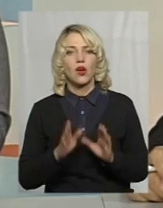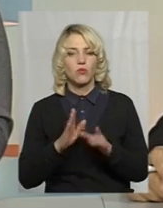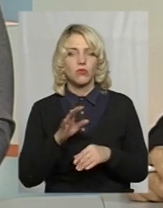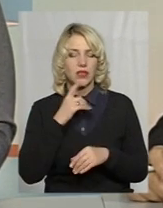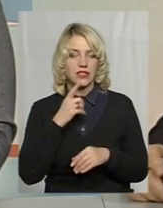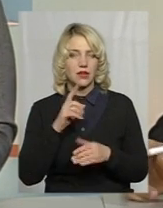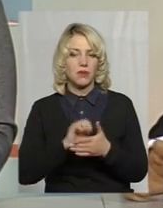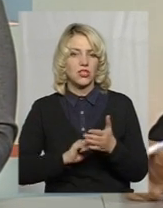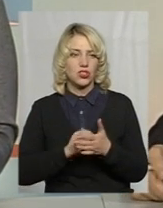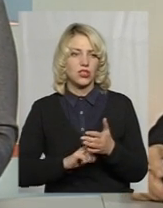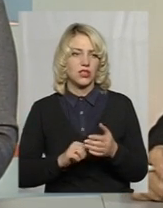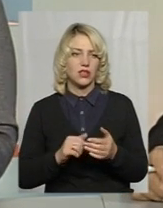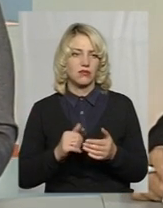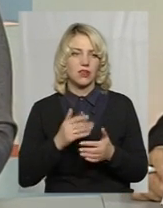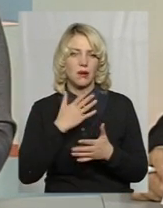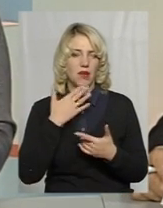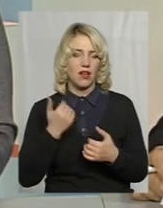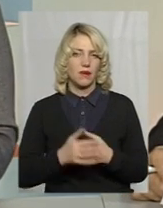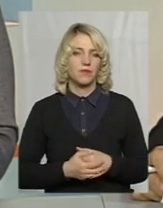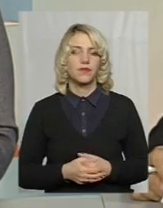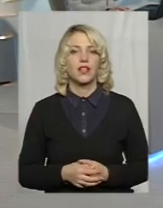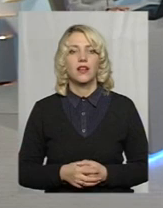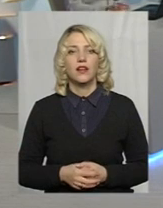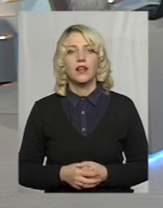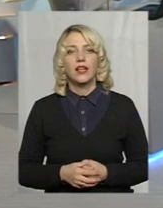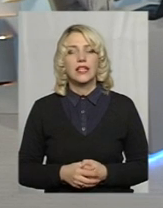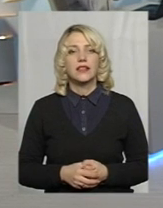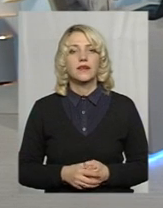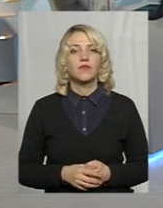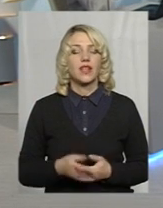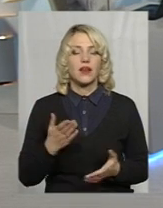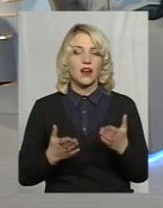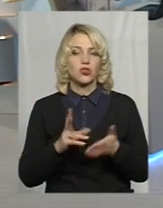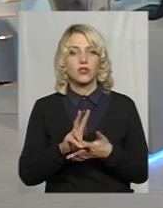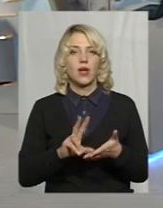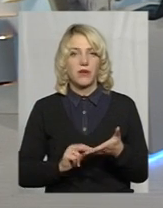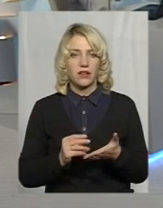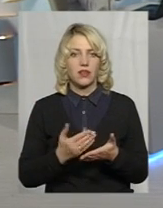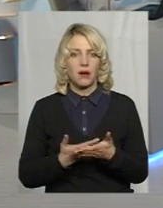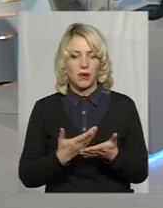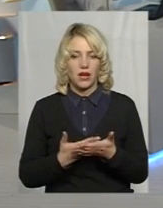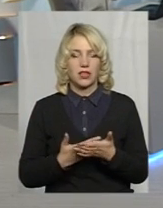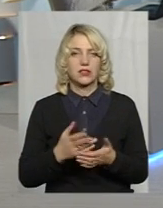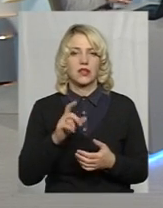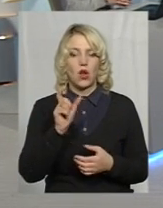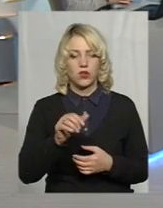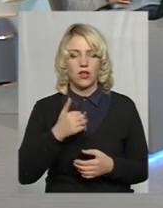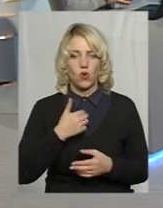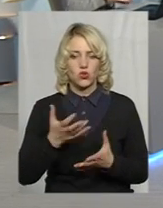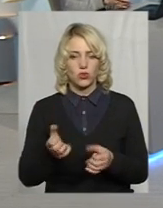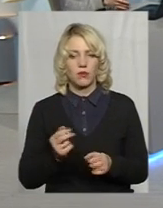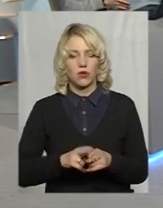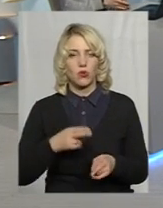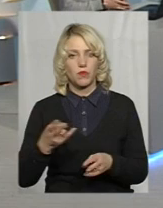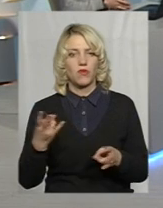причин немає ніяких поганих. А, наприклад, якщо людина хоче отримати компенсацію, мають бути